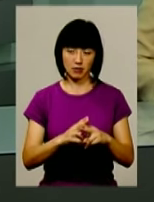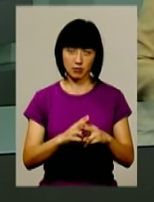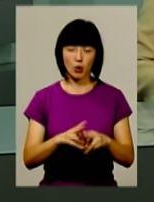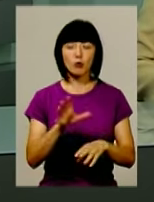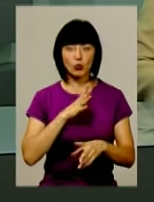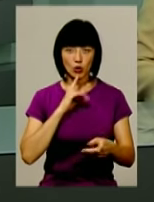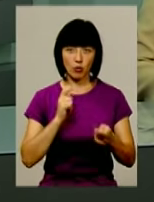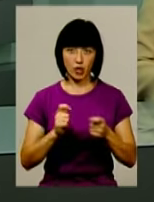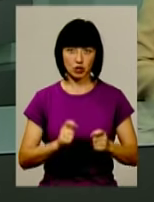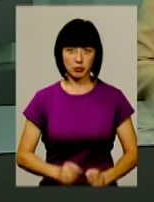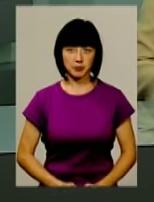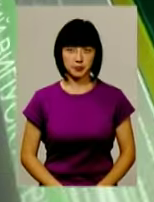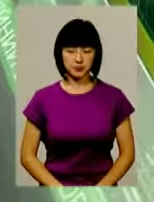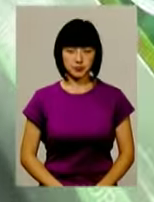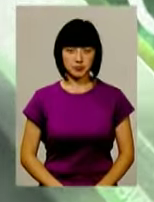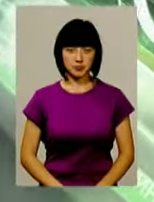Будьте обережними.